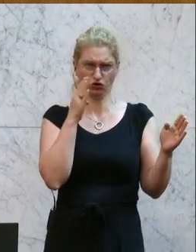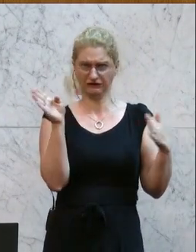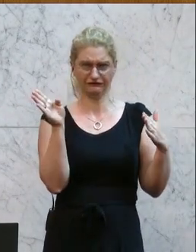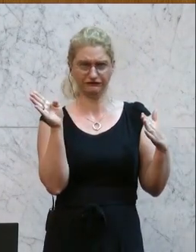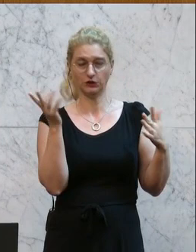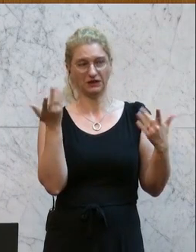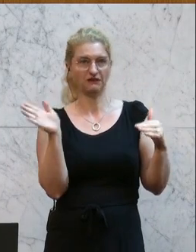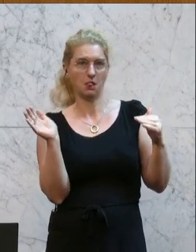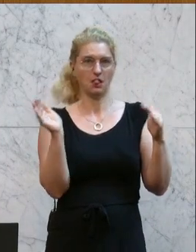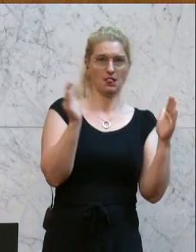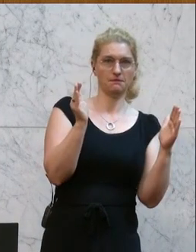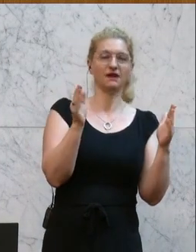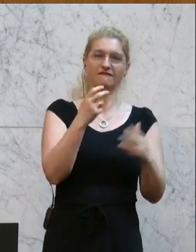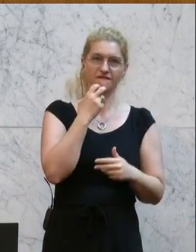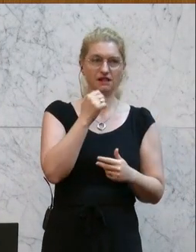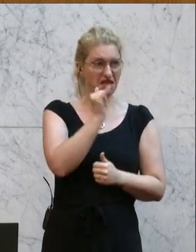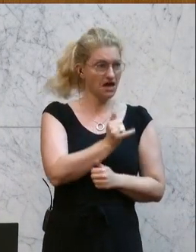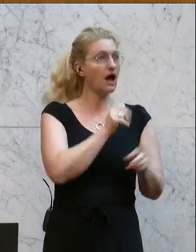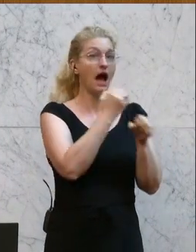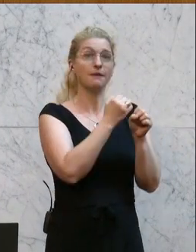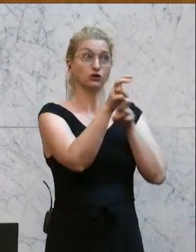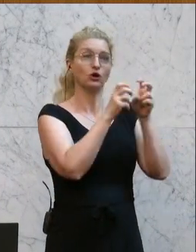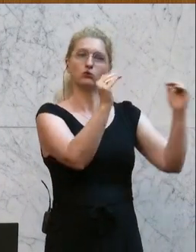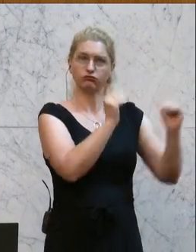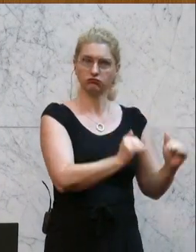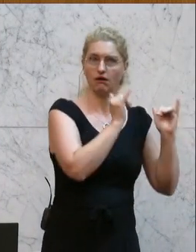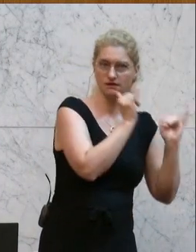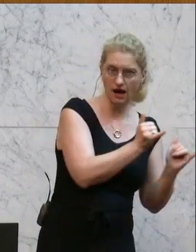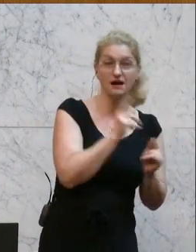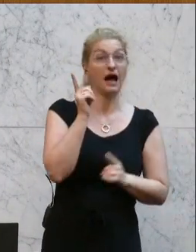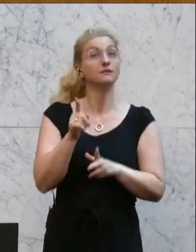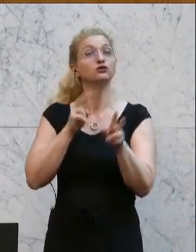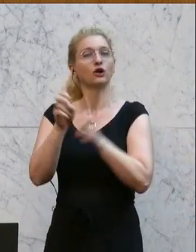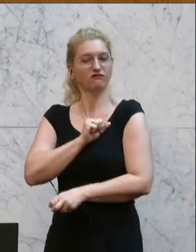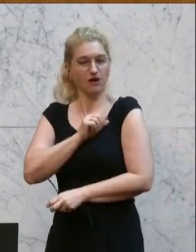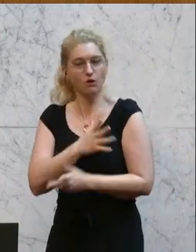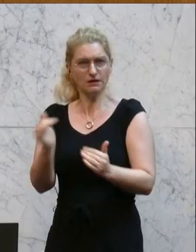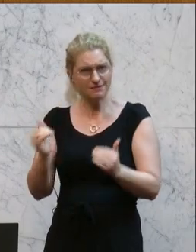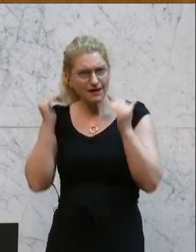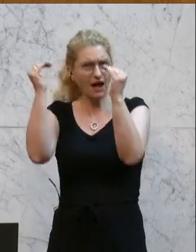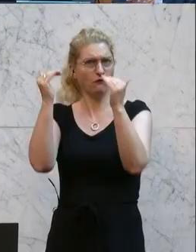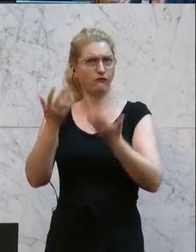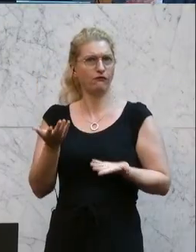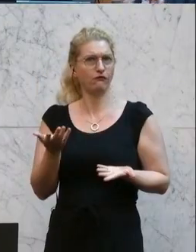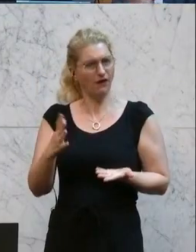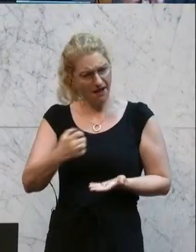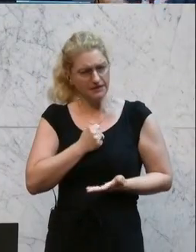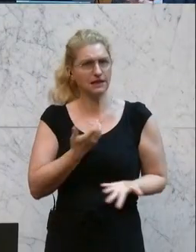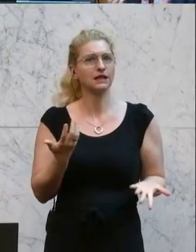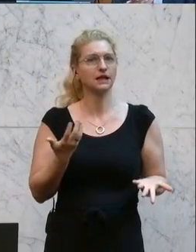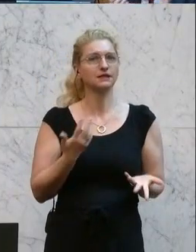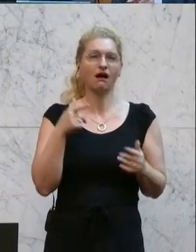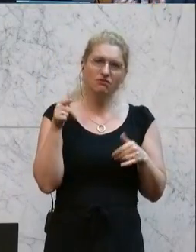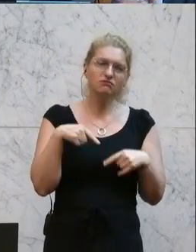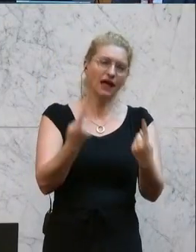Steuern auf Arbeit runter, aber auch ja, Steuern auf Vermögen endlich rauf. Das wäre